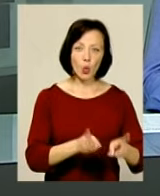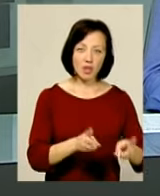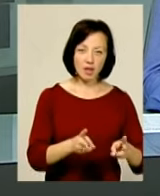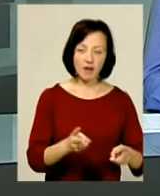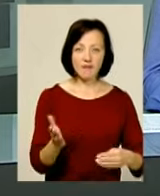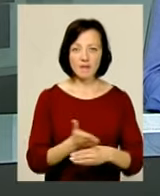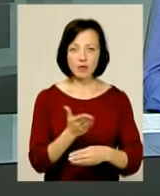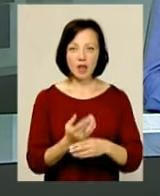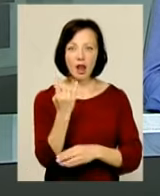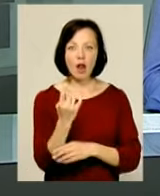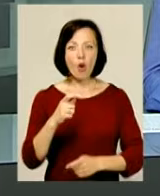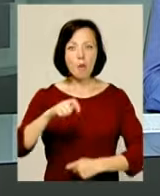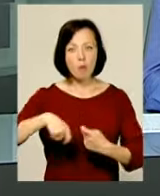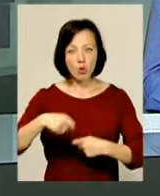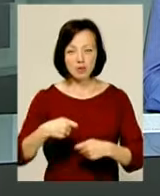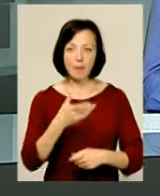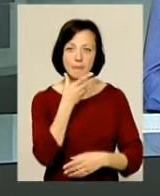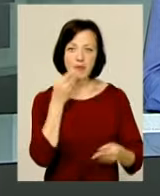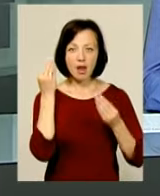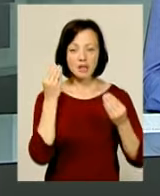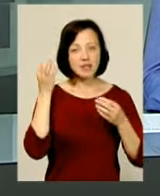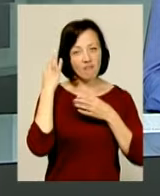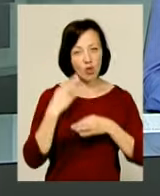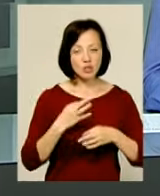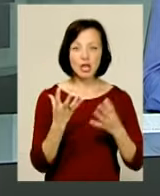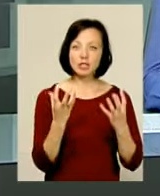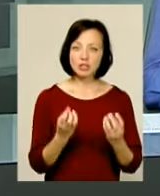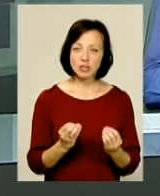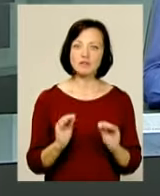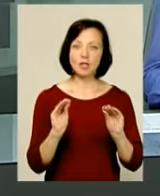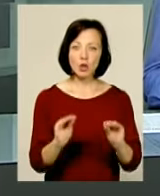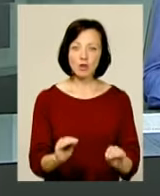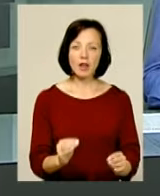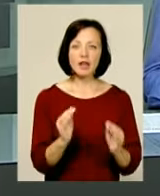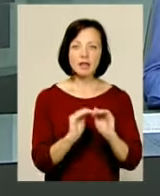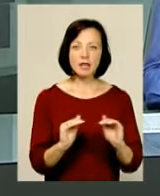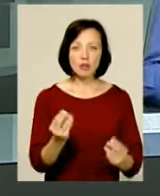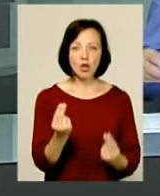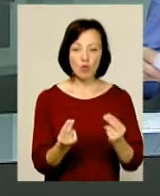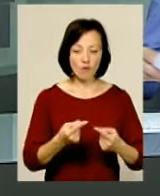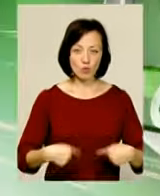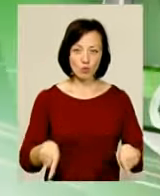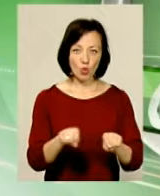виготовлення ляльок-мотанок та прикрас для волосся. А ще встановлять дитячу ігрову зону.